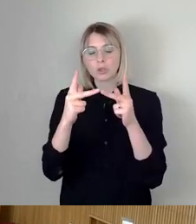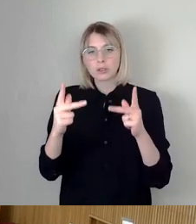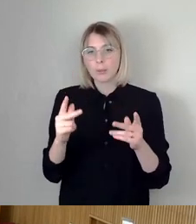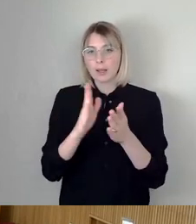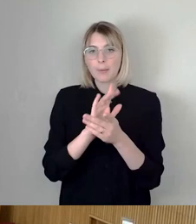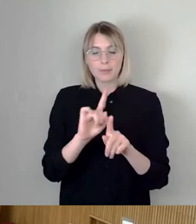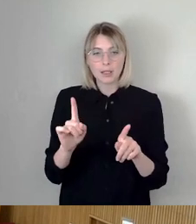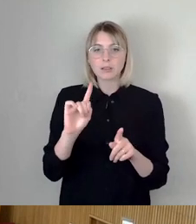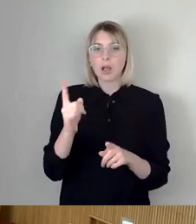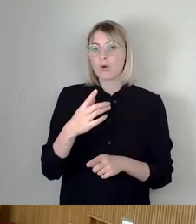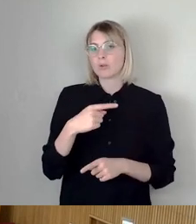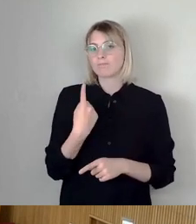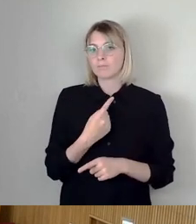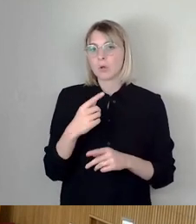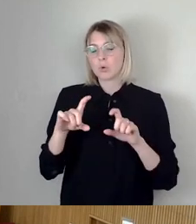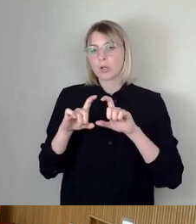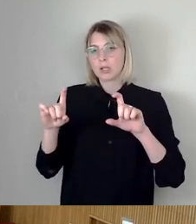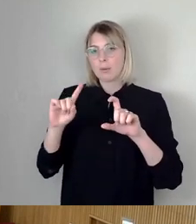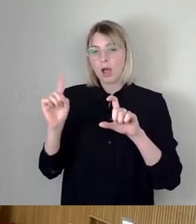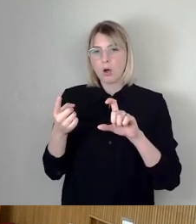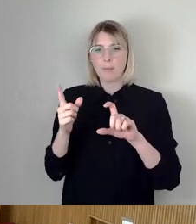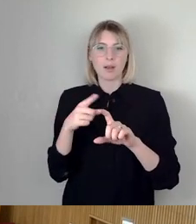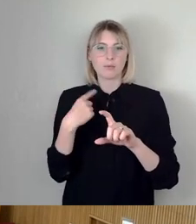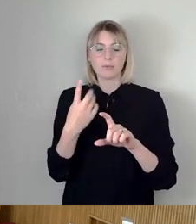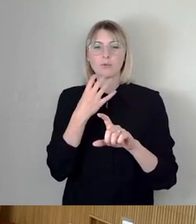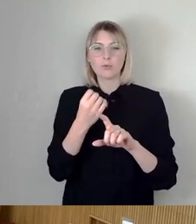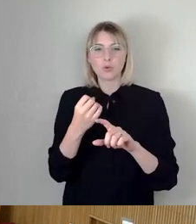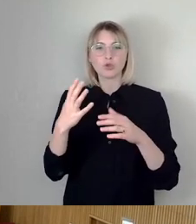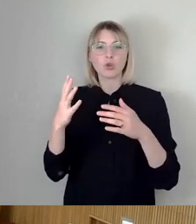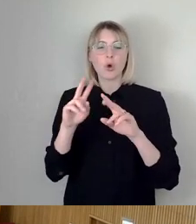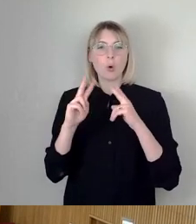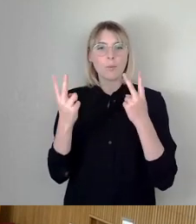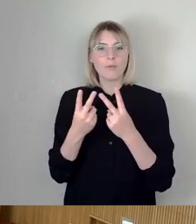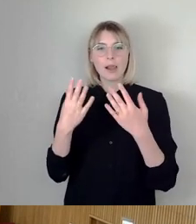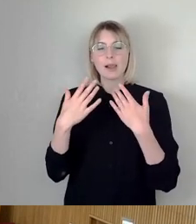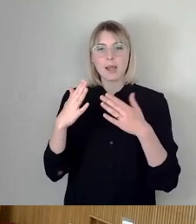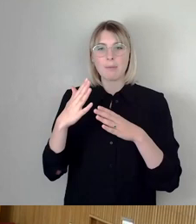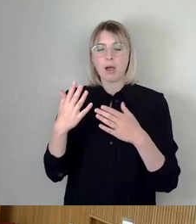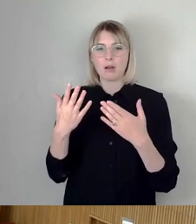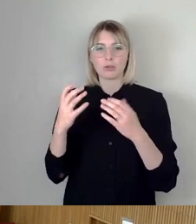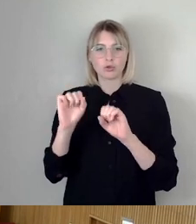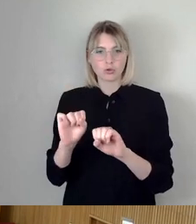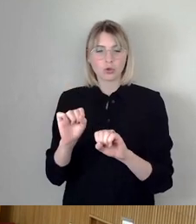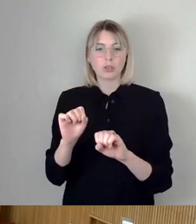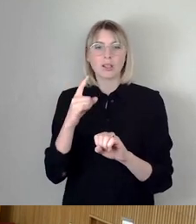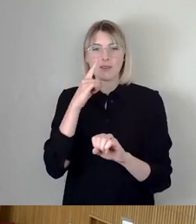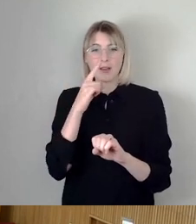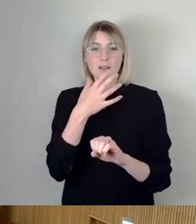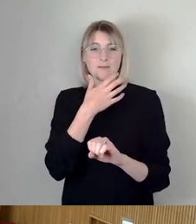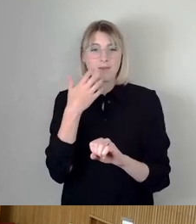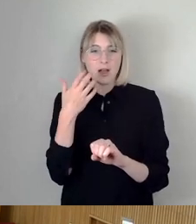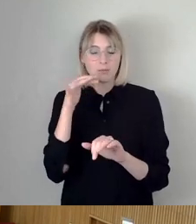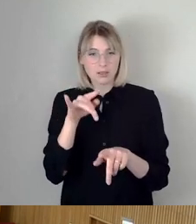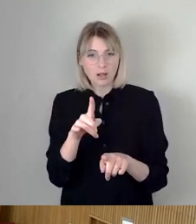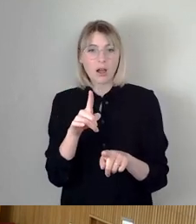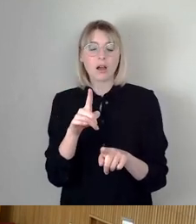Wir haben uns aber als Umweltklimabereich vorgenommen, wenn die Wärmeplanung vorliegt, also nächstes Jahr, und wir wissen, wie